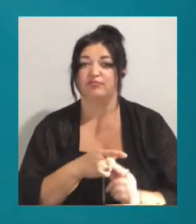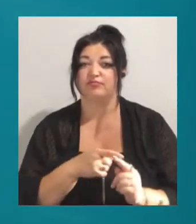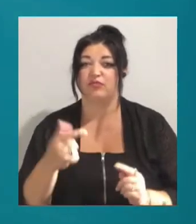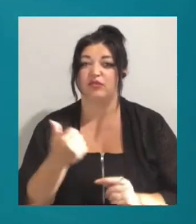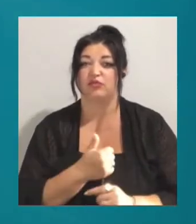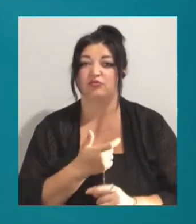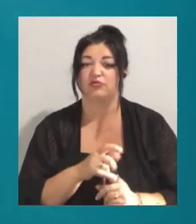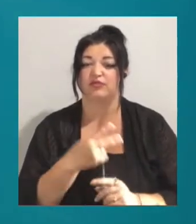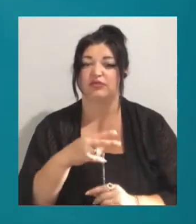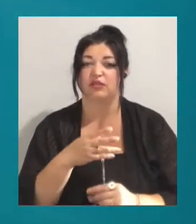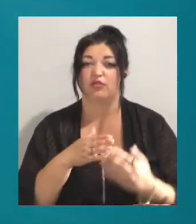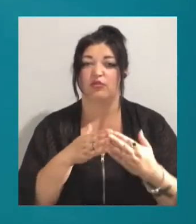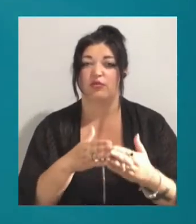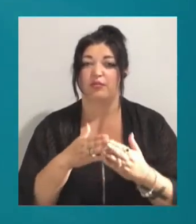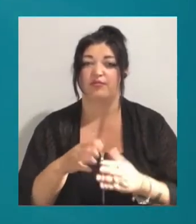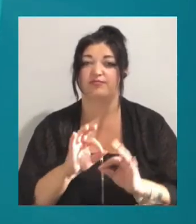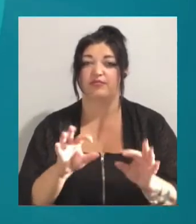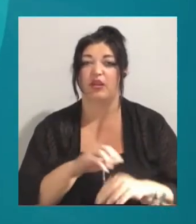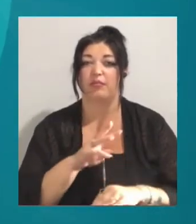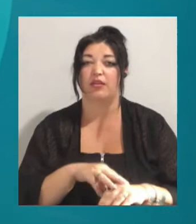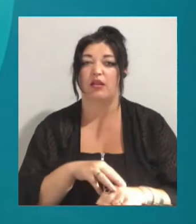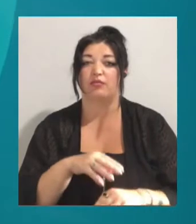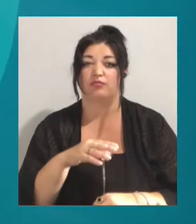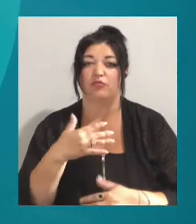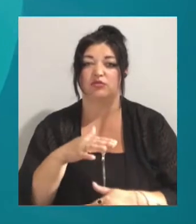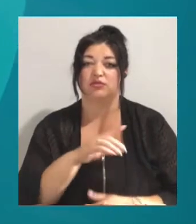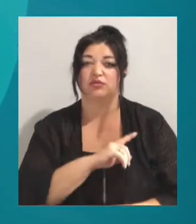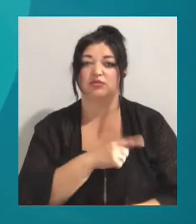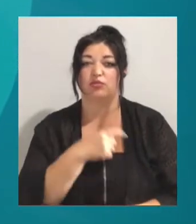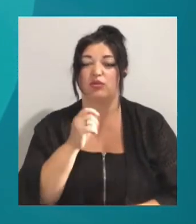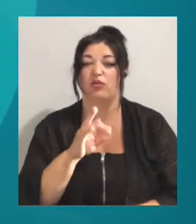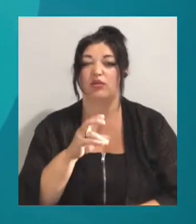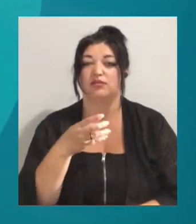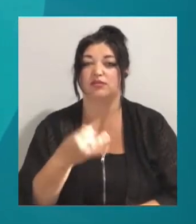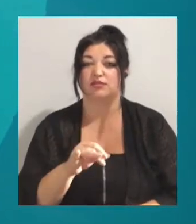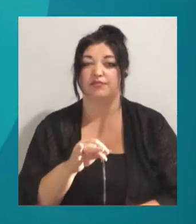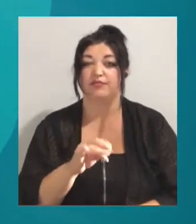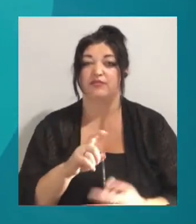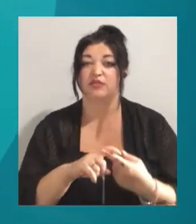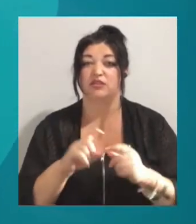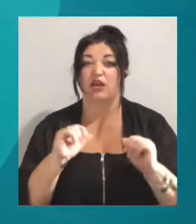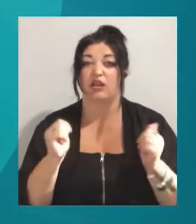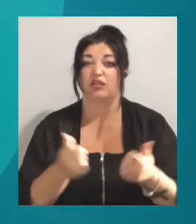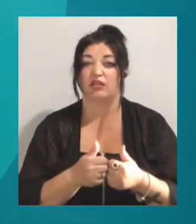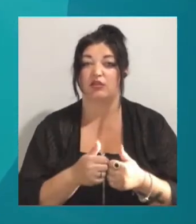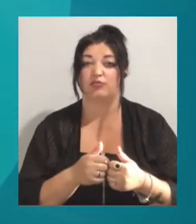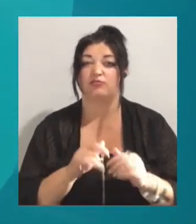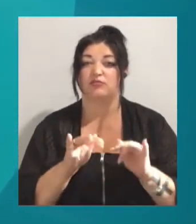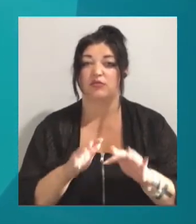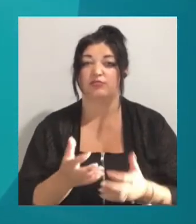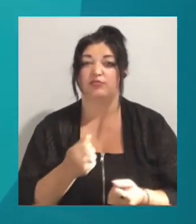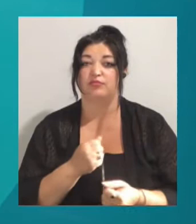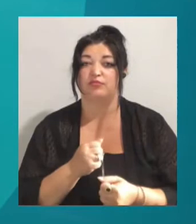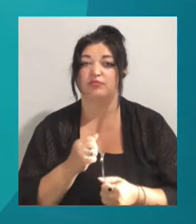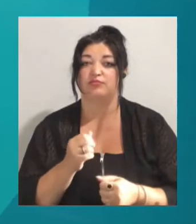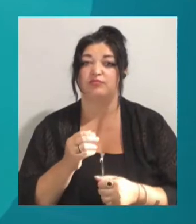кораблів та літаків, розказав капітан військовоморських сил України Олексій Доскату. У зв'язку із карантином у заході беруть участь військові з